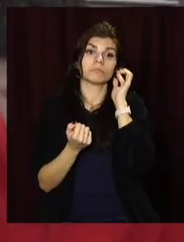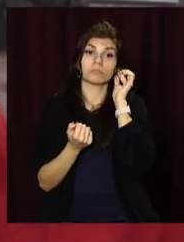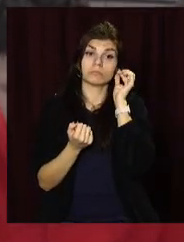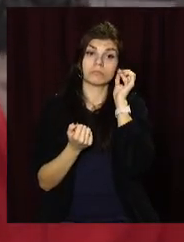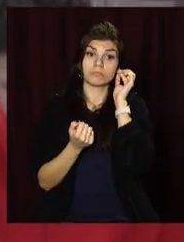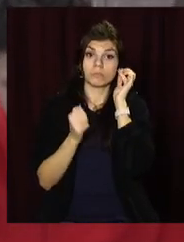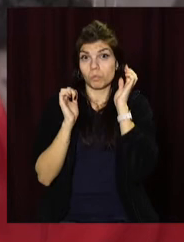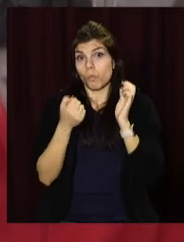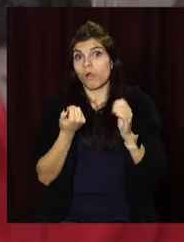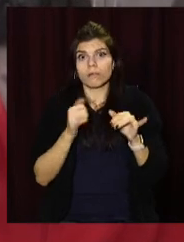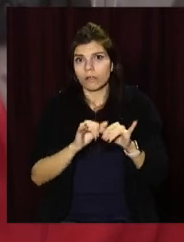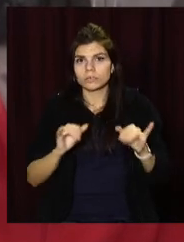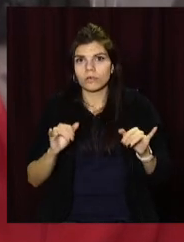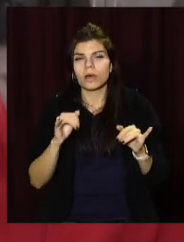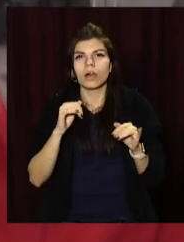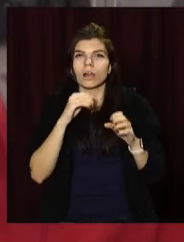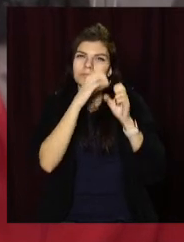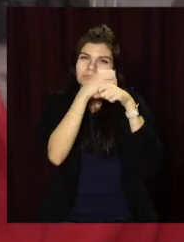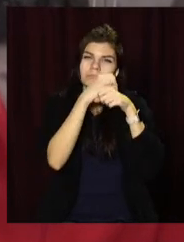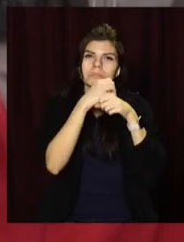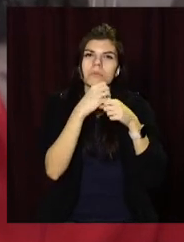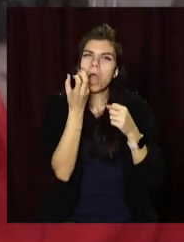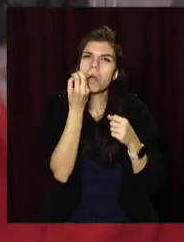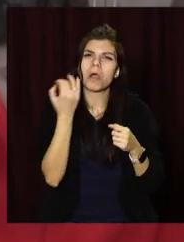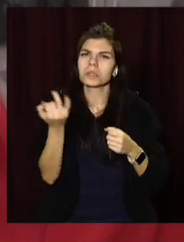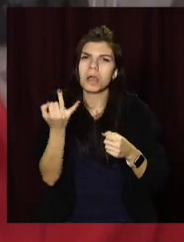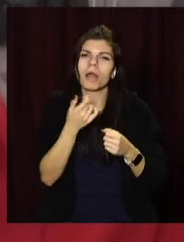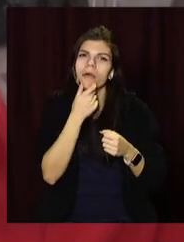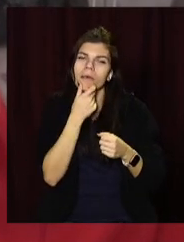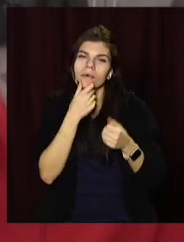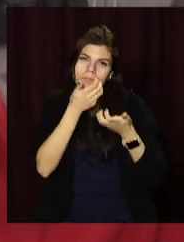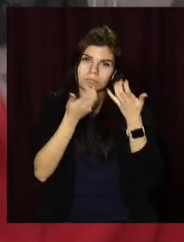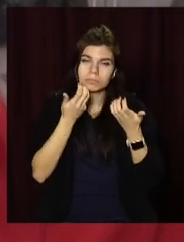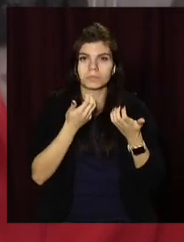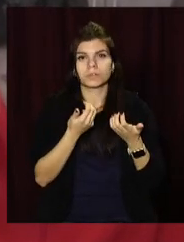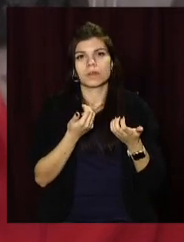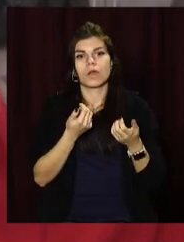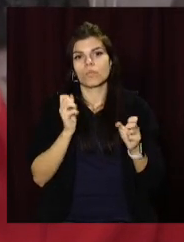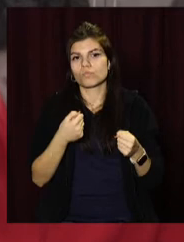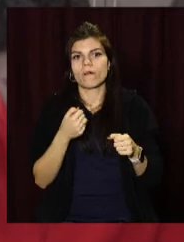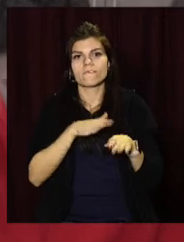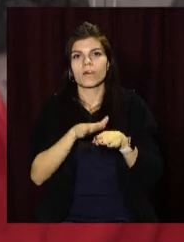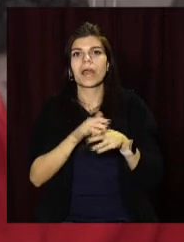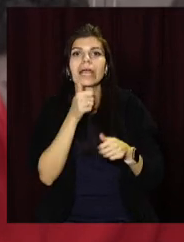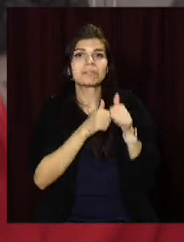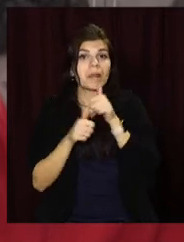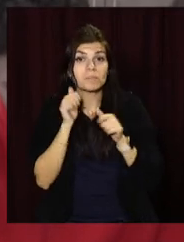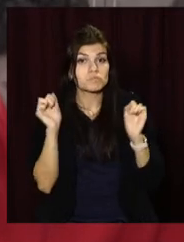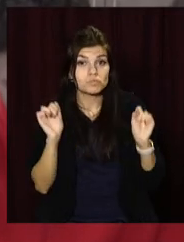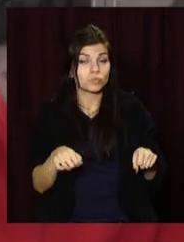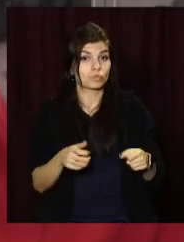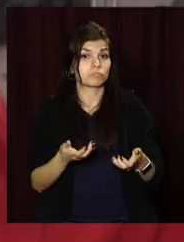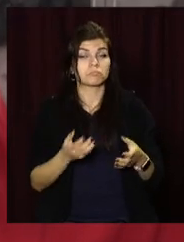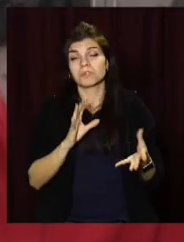Тобто можна розвивати дослідницькі здібності, можна виконувати різного роду експерименти. Ну,